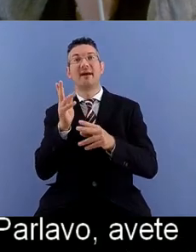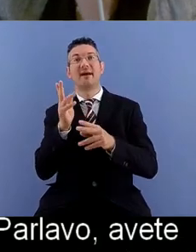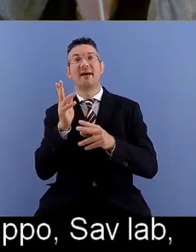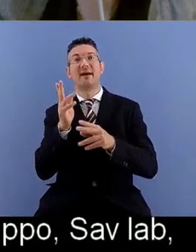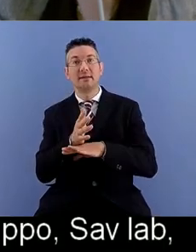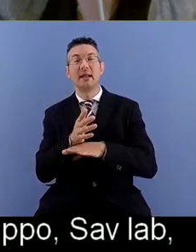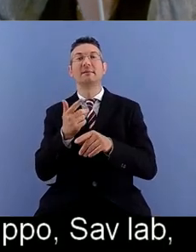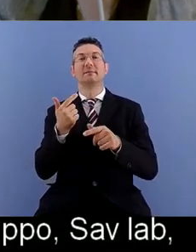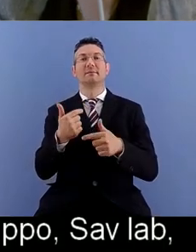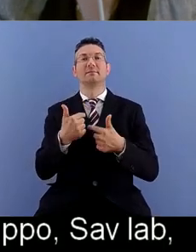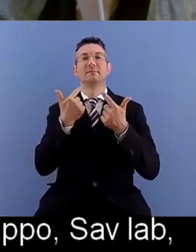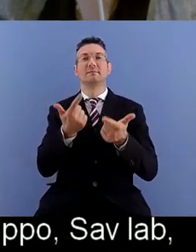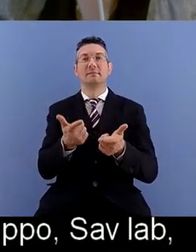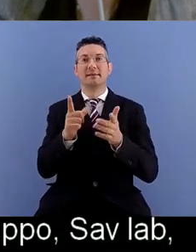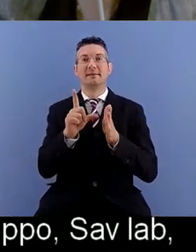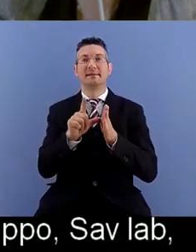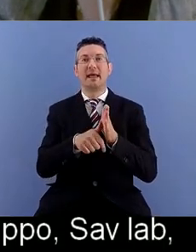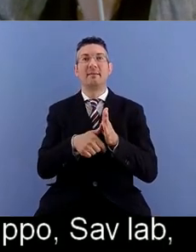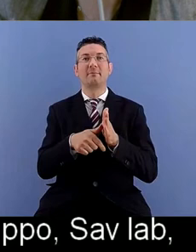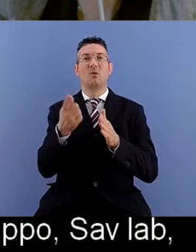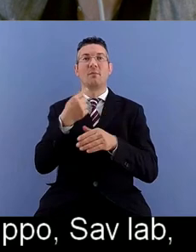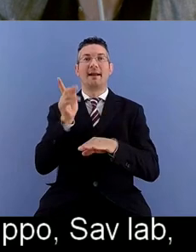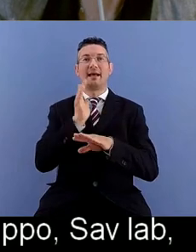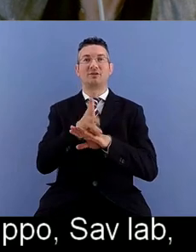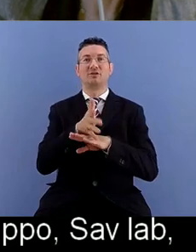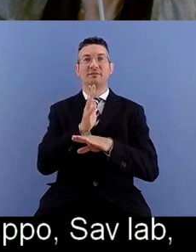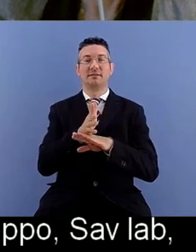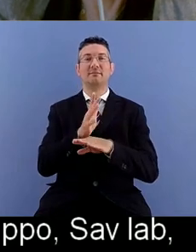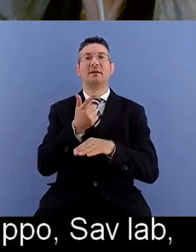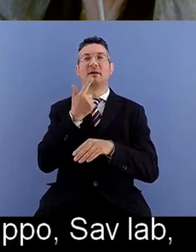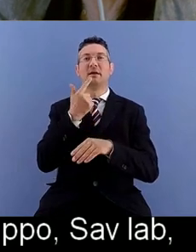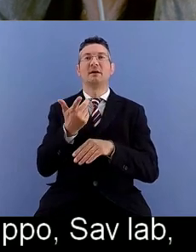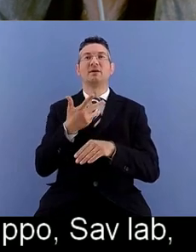tempo che stiamo dedicando l'accessibilità abbiamo aggiunto accessibili